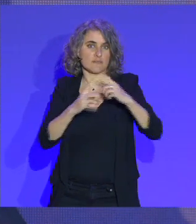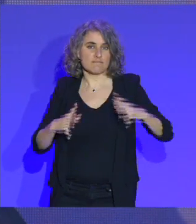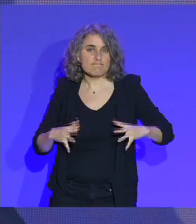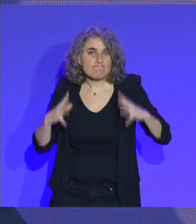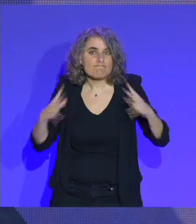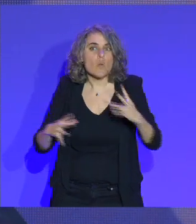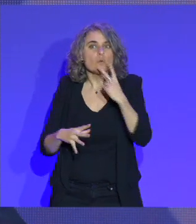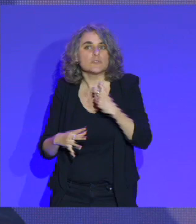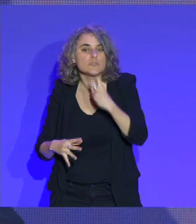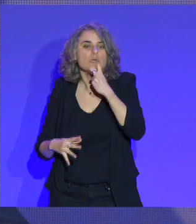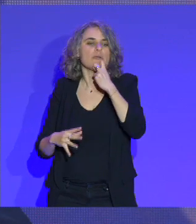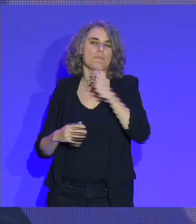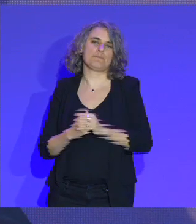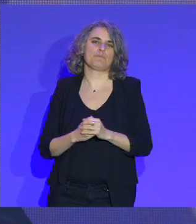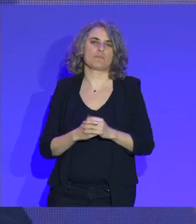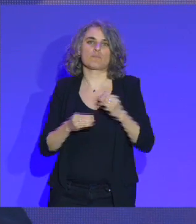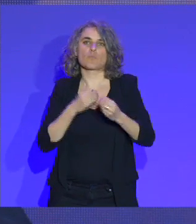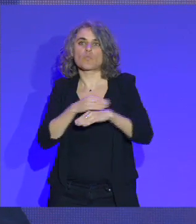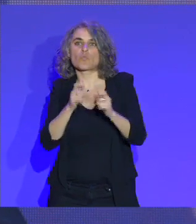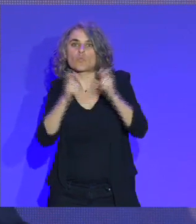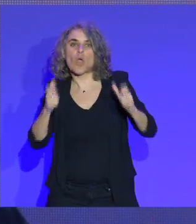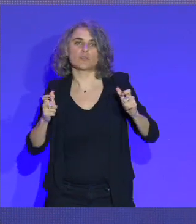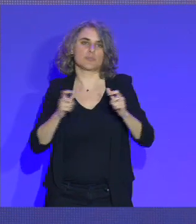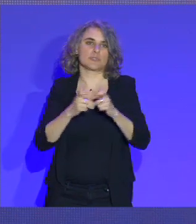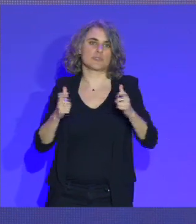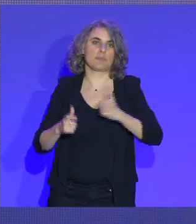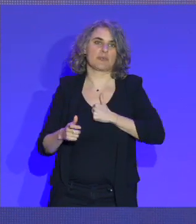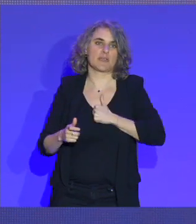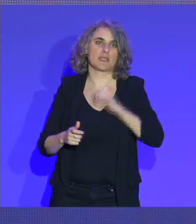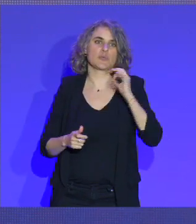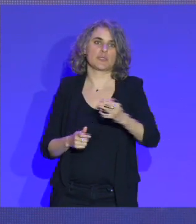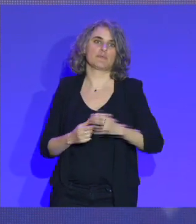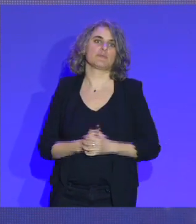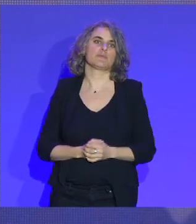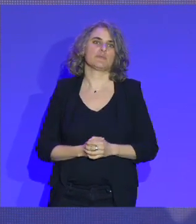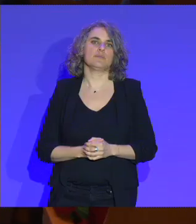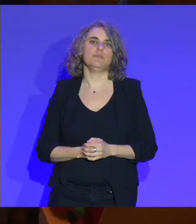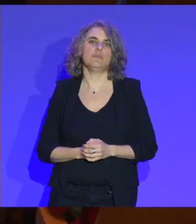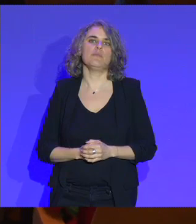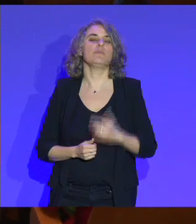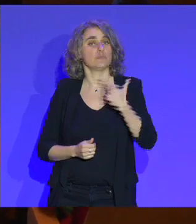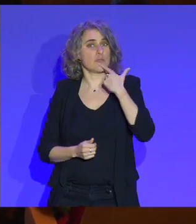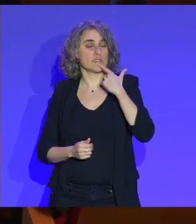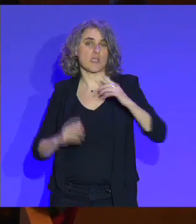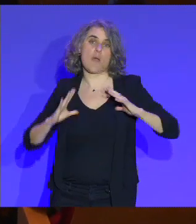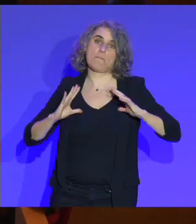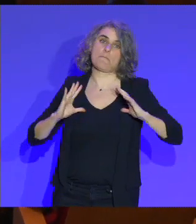place de l'engagement dans les entreprises. Et puis, nous voulons, le bénévolat,